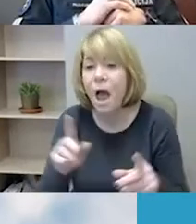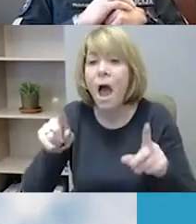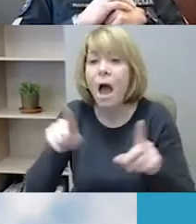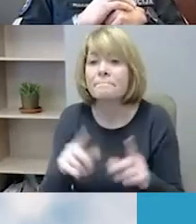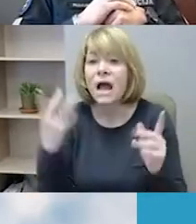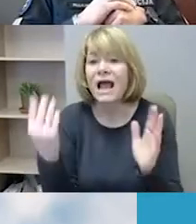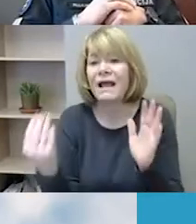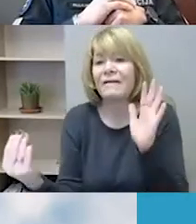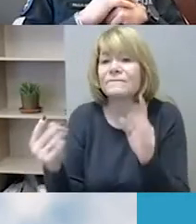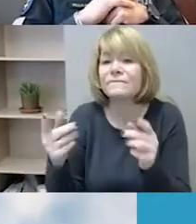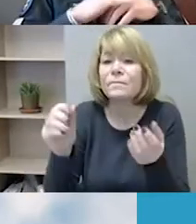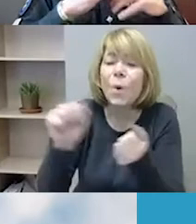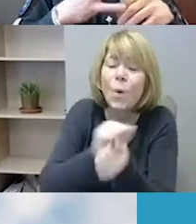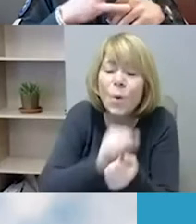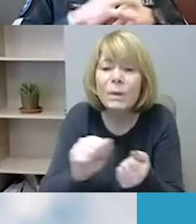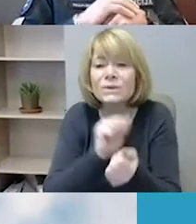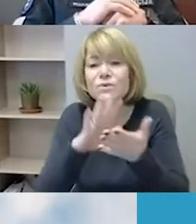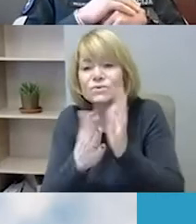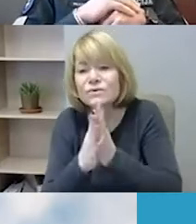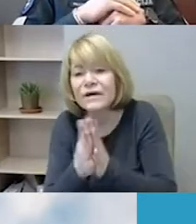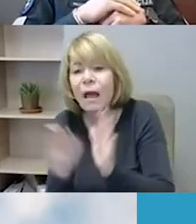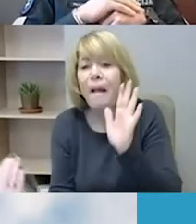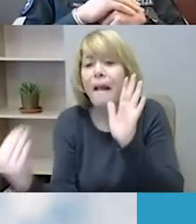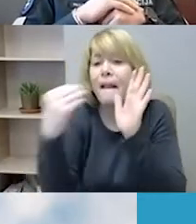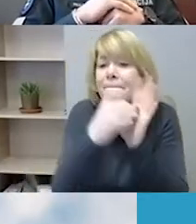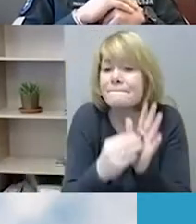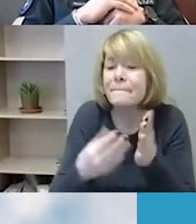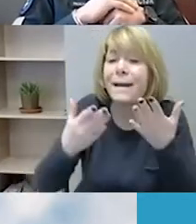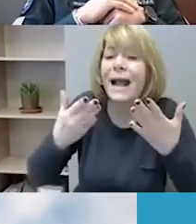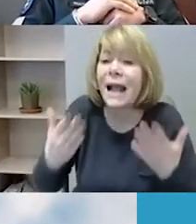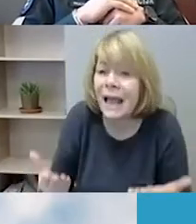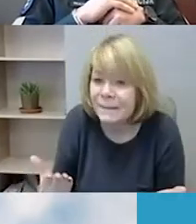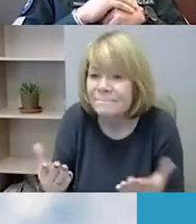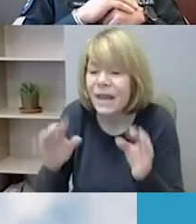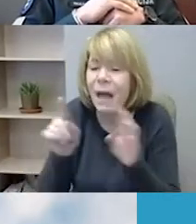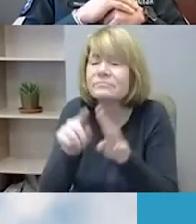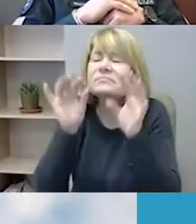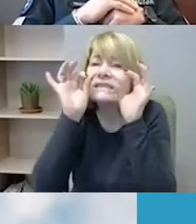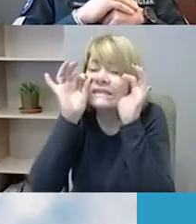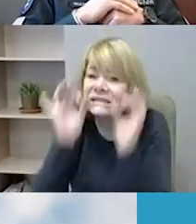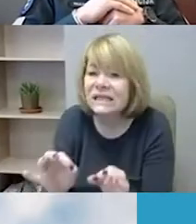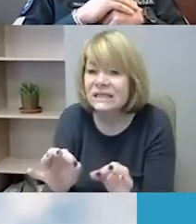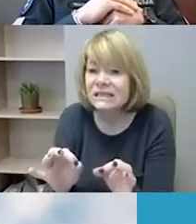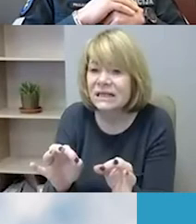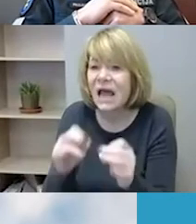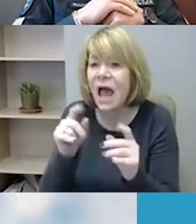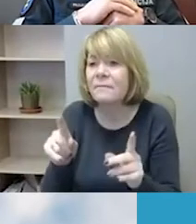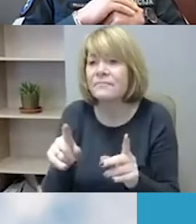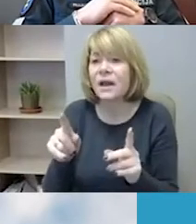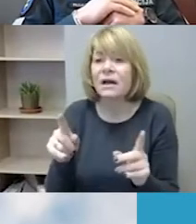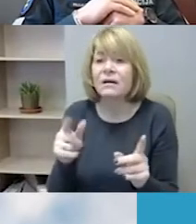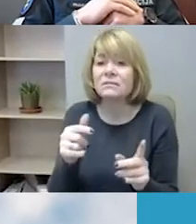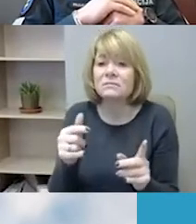baudžiamajame kodekse, kaip o toks nusižengimas, kaip o nusikaltimas, bet mes neturime administracinės